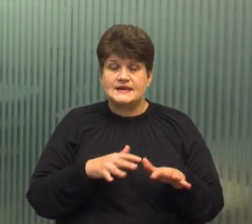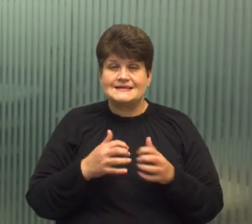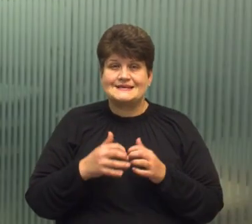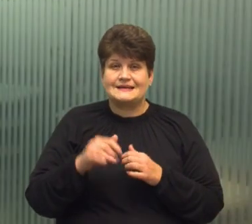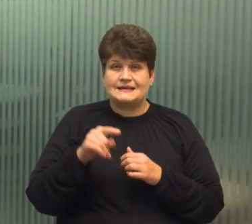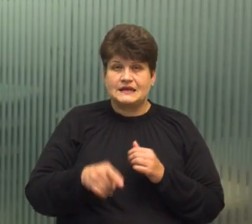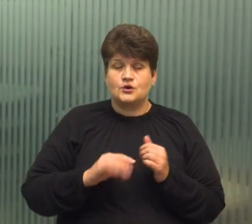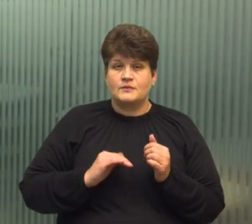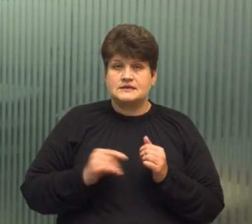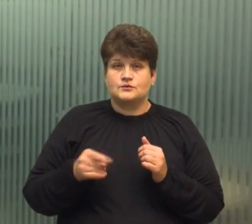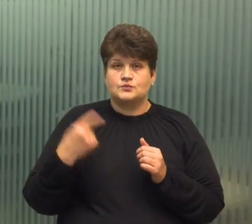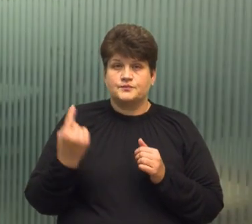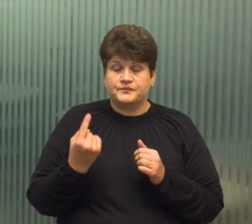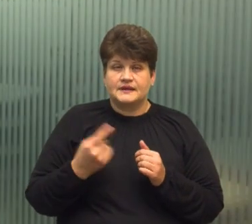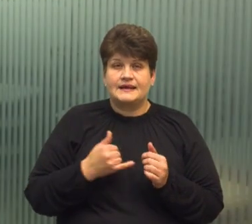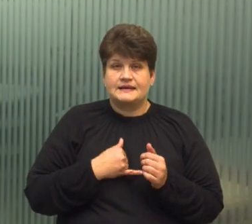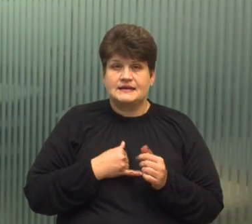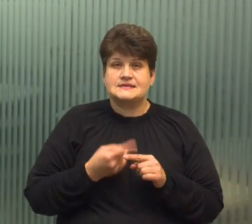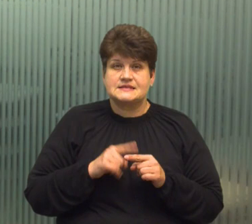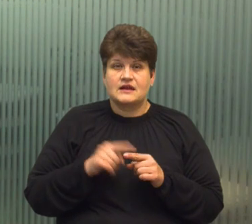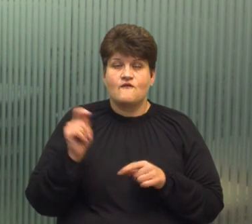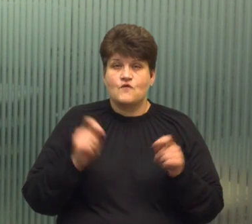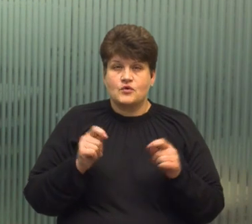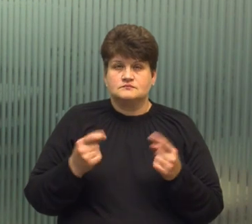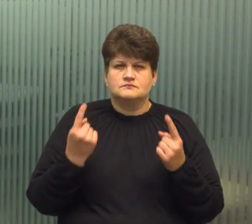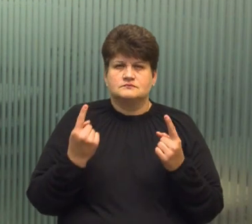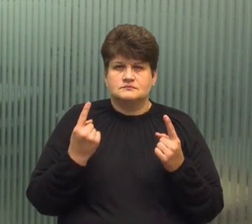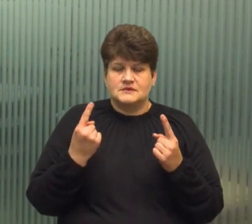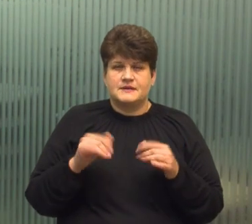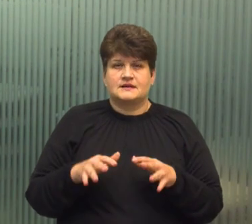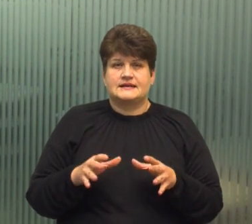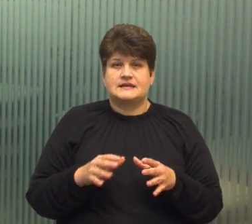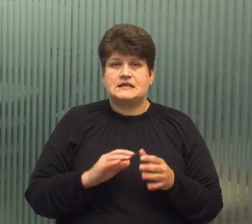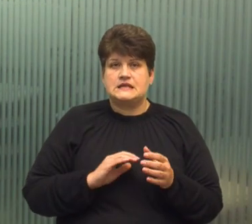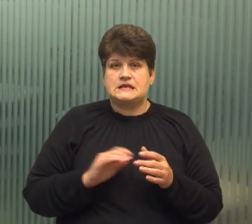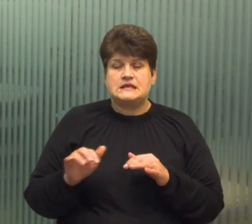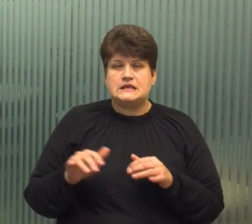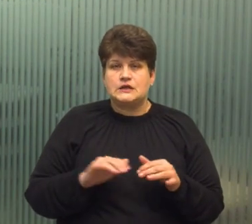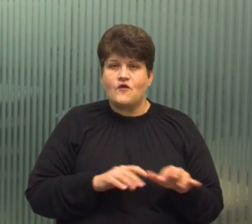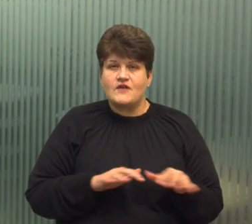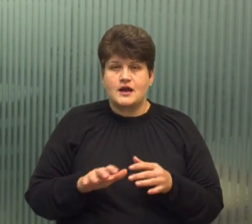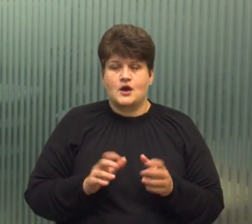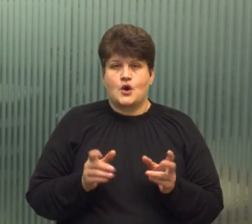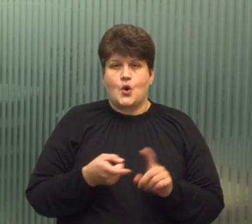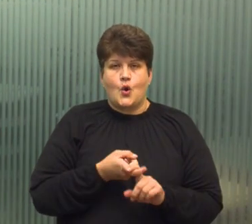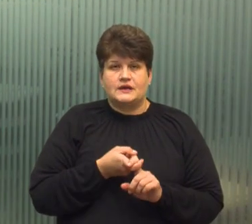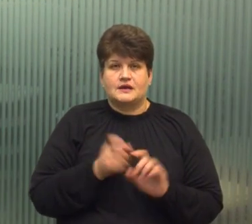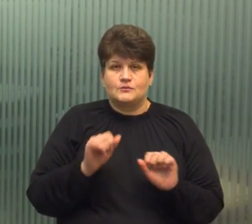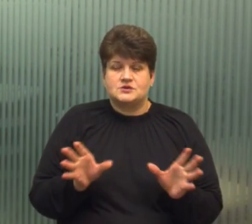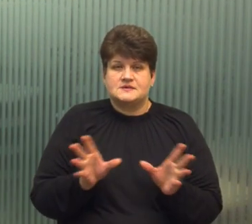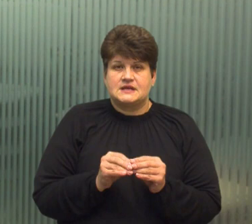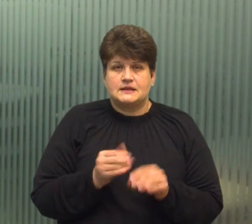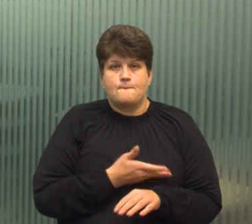компанії з Тернопільщини. Для нас такий форум – це надзвичайно широкий спектр ділових контактів, у яких ми можемо з'єднати польські компанії з